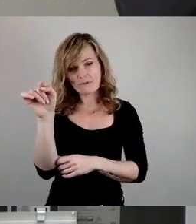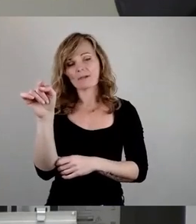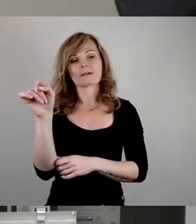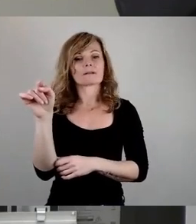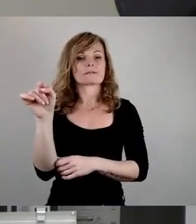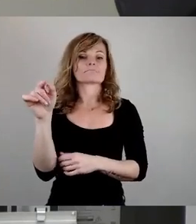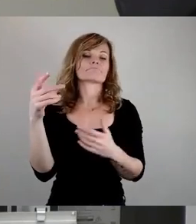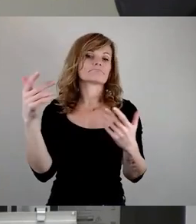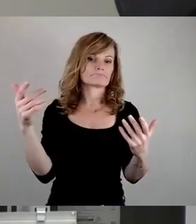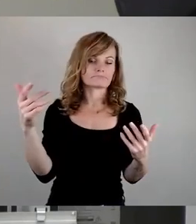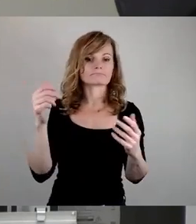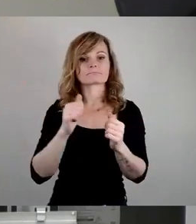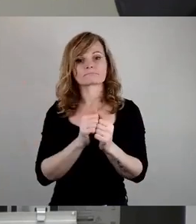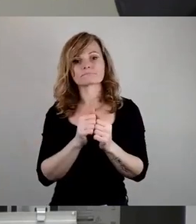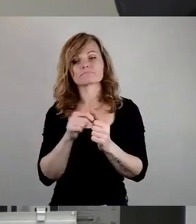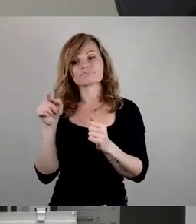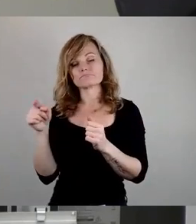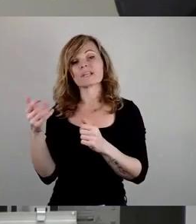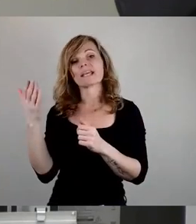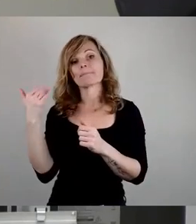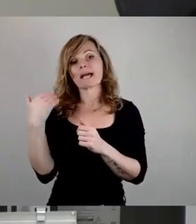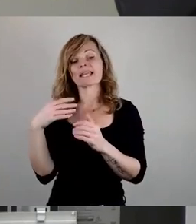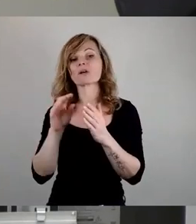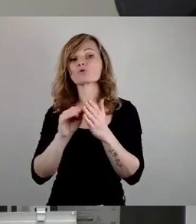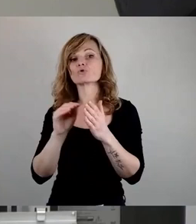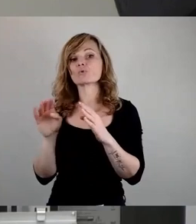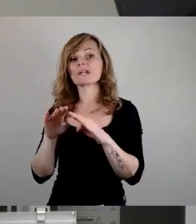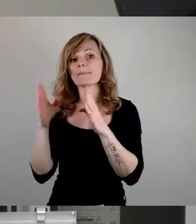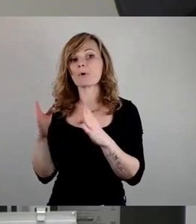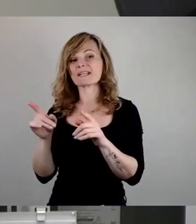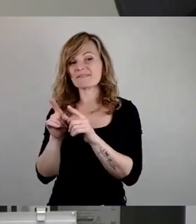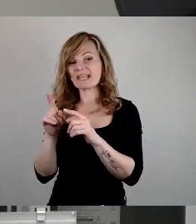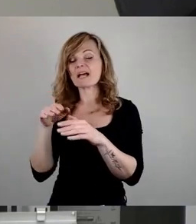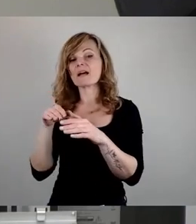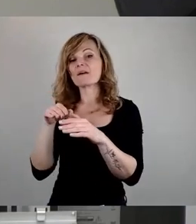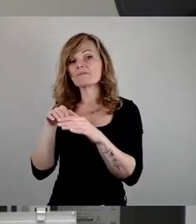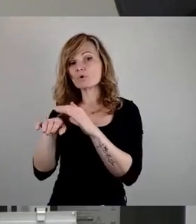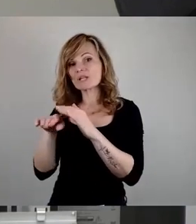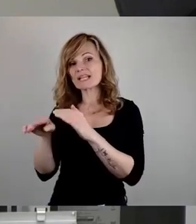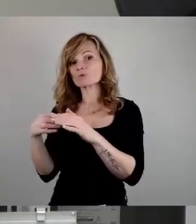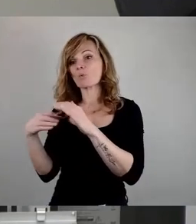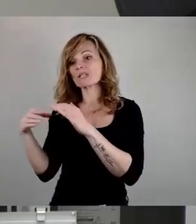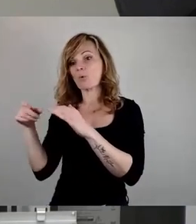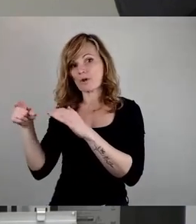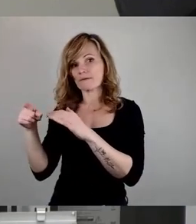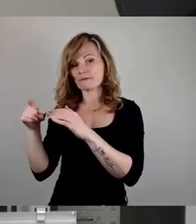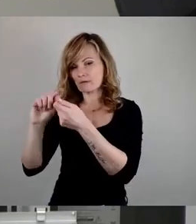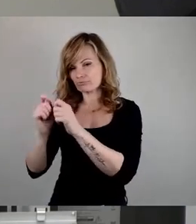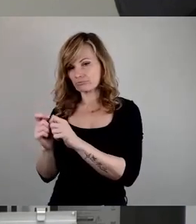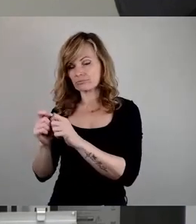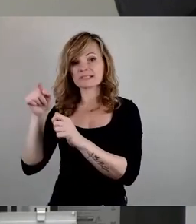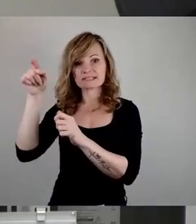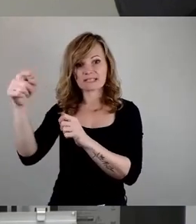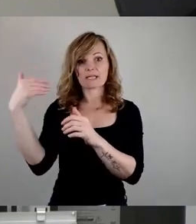wenn nebenan das ehemalige Schulgebäude als Flüchtlingsunterkunft ertüchtigt werden soll, weiter betrieben werden.